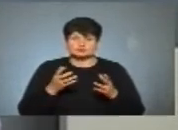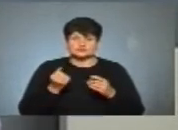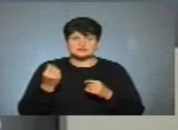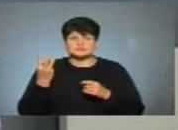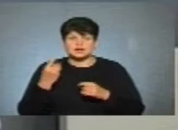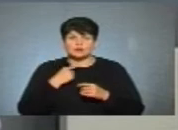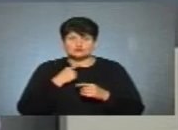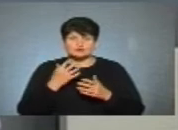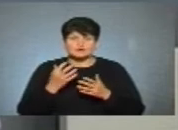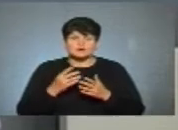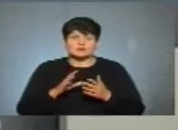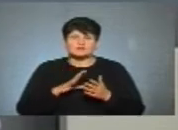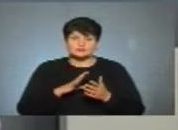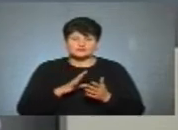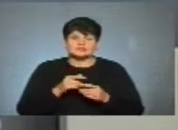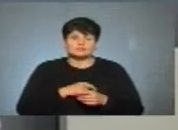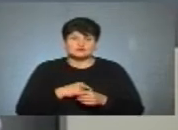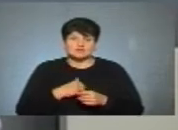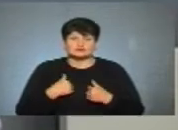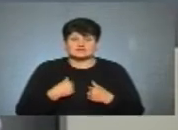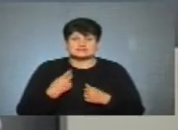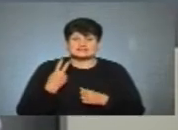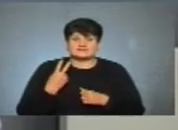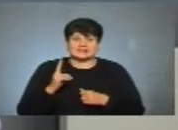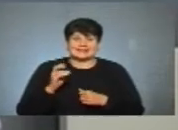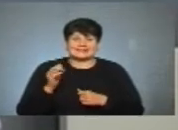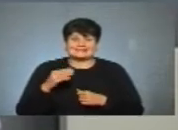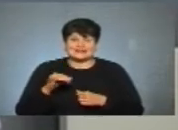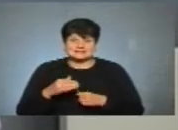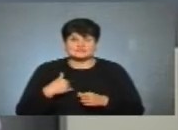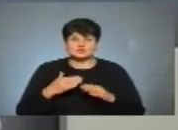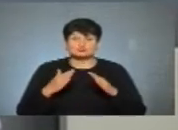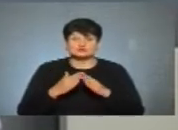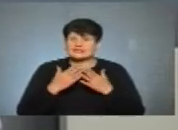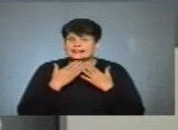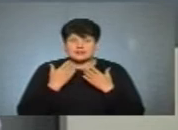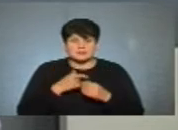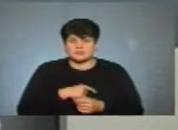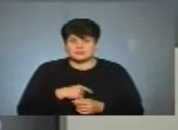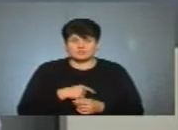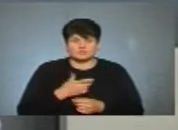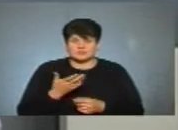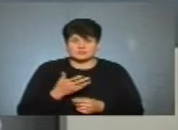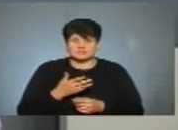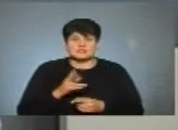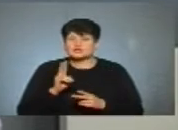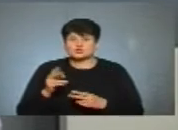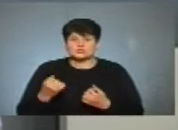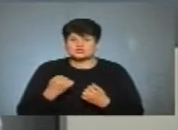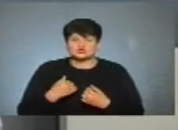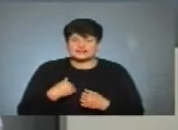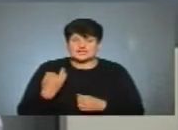голоси, депутатом, і в нас дві каденції, в нашому будинку нема депутата. Ніхто не відстоює наших